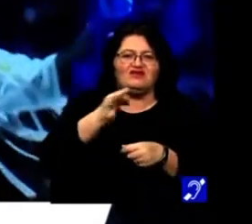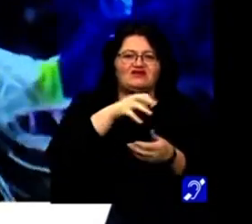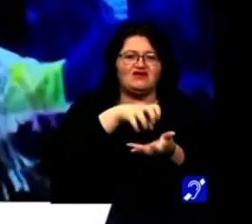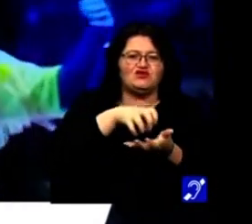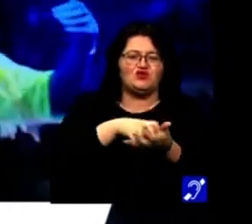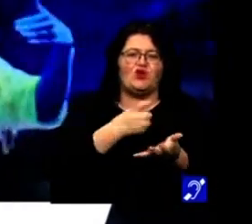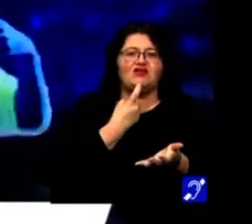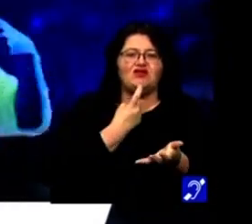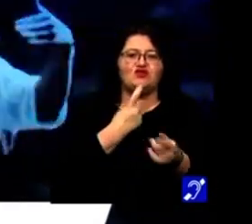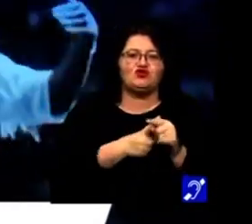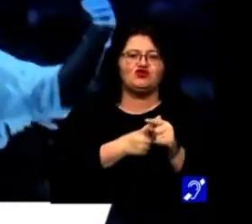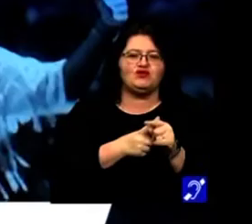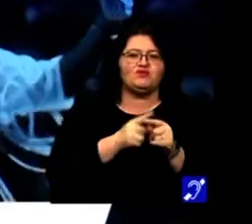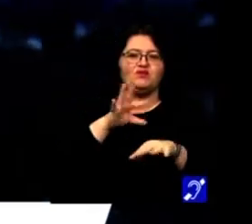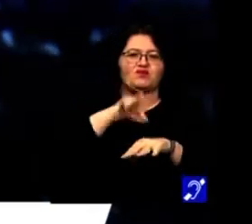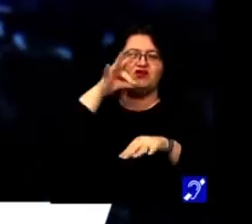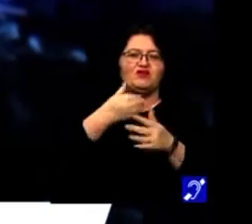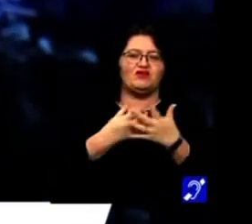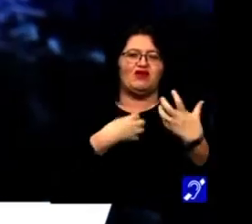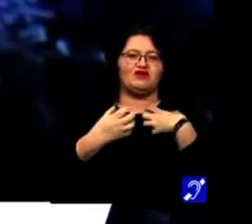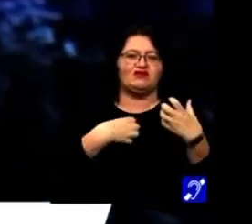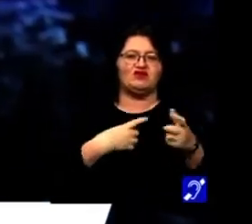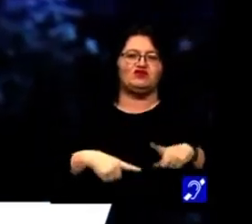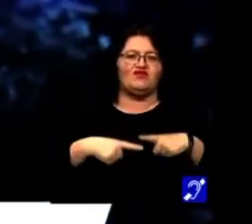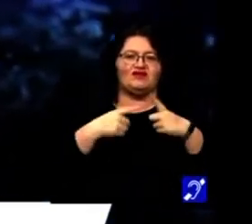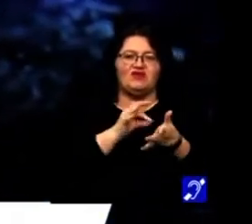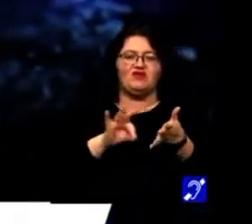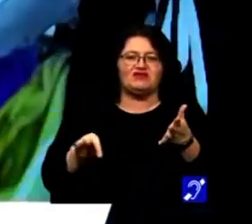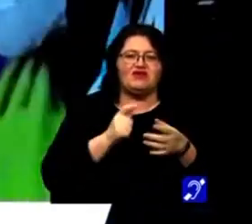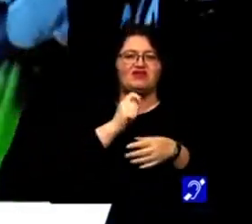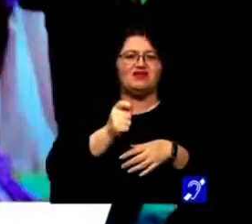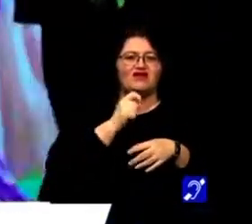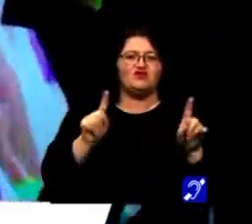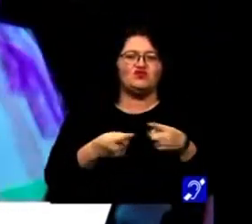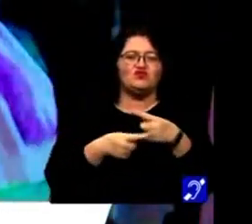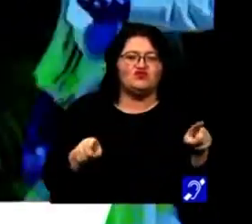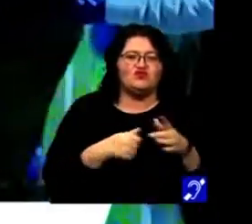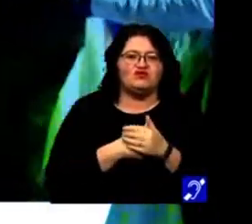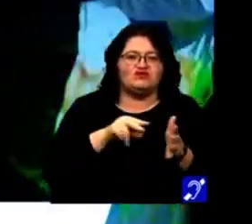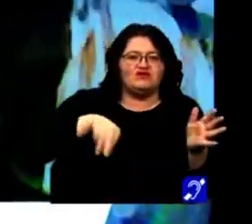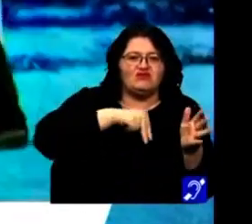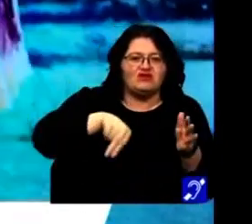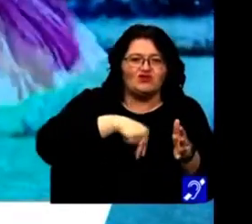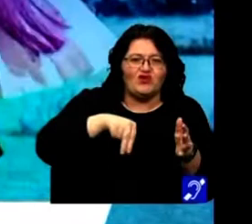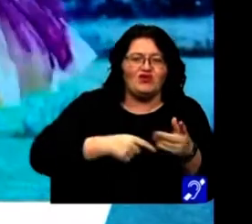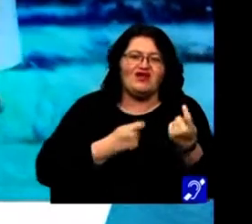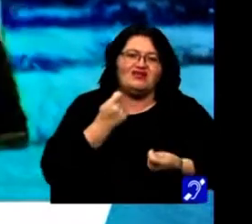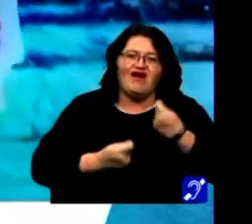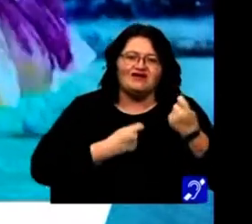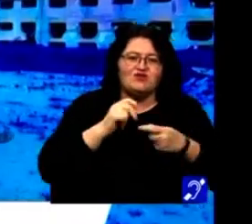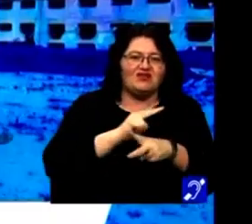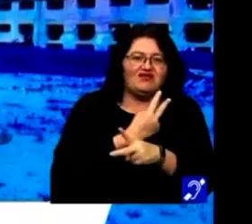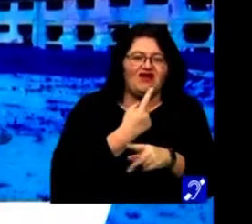din zona Timișului și reinterpretat de către artiști contemporani. Interviuri, muzică, gastronomie, dansuri,